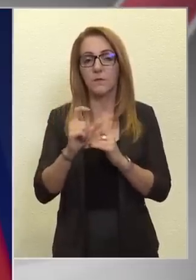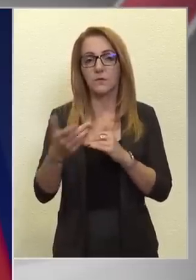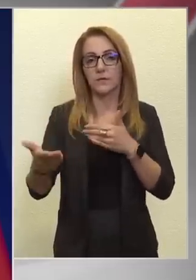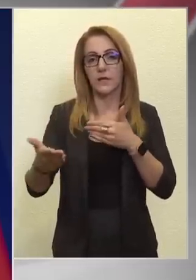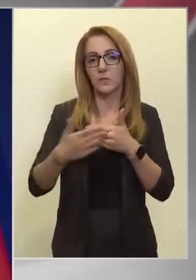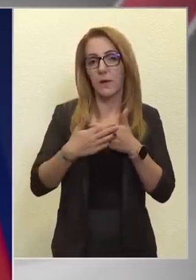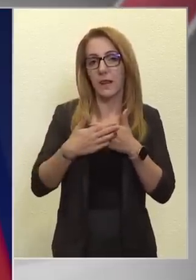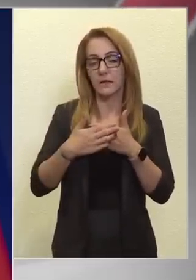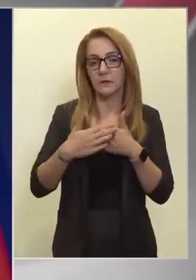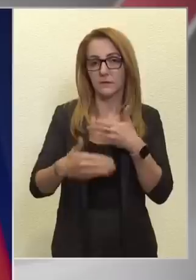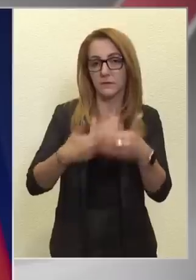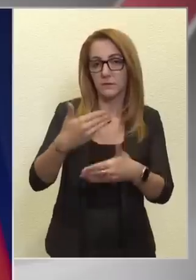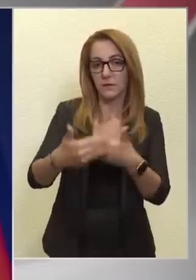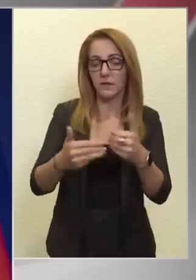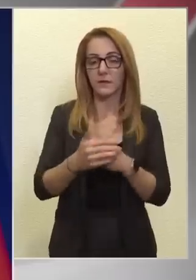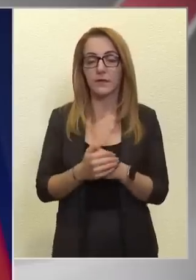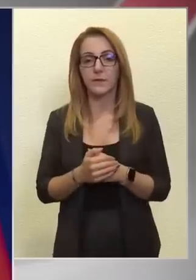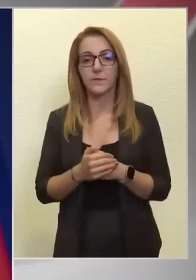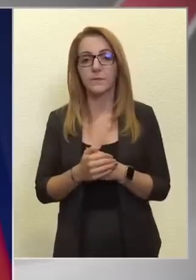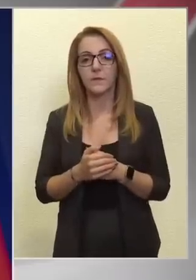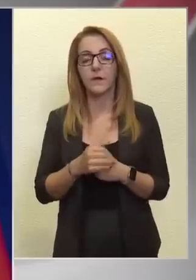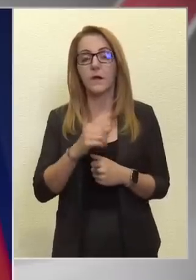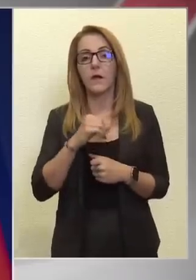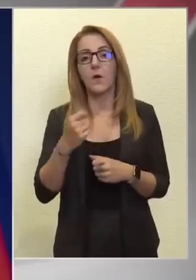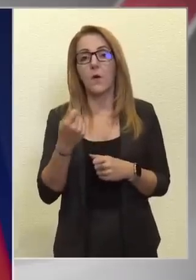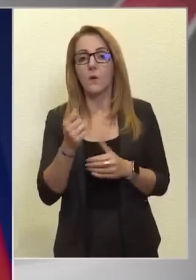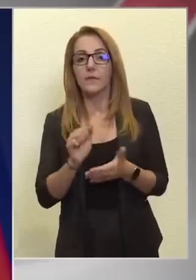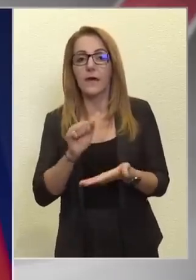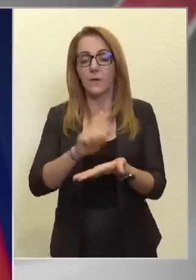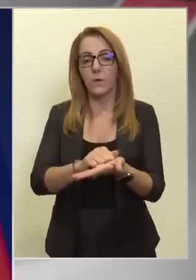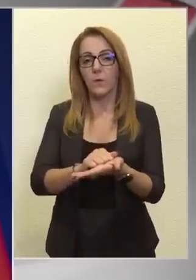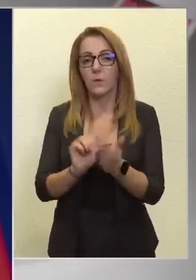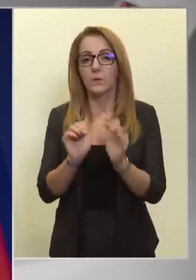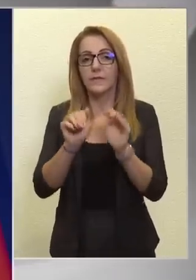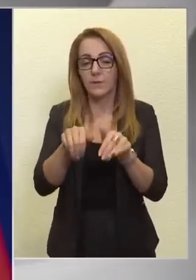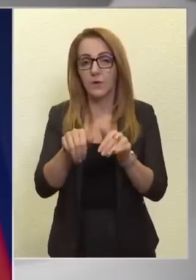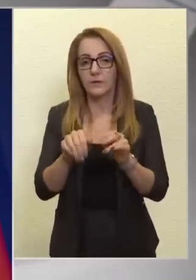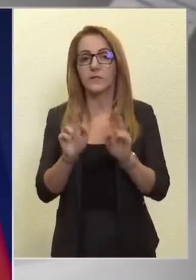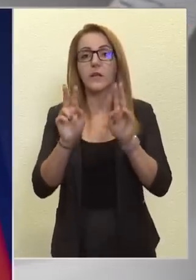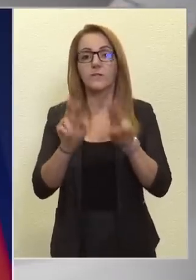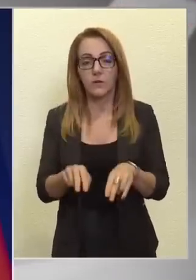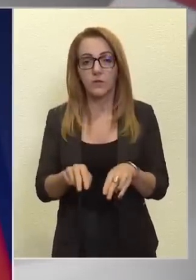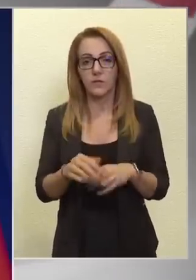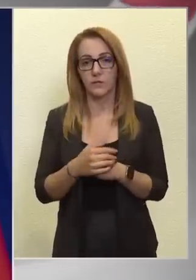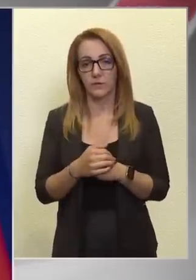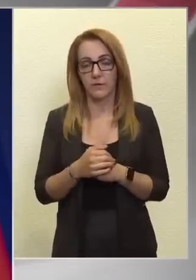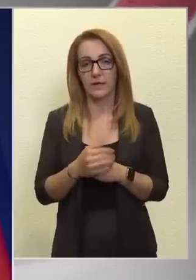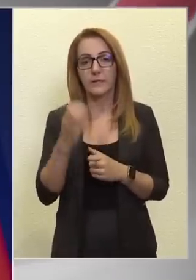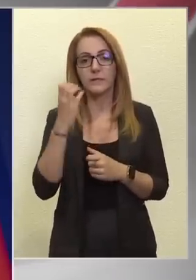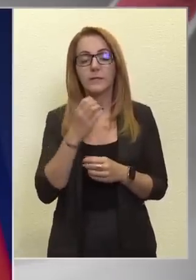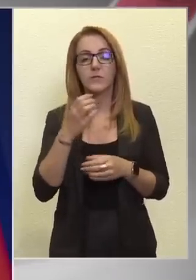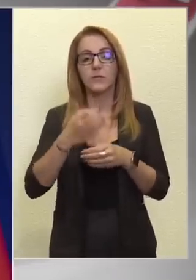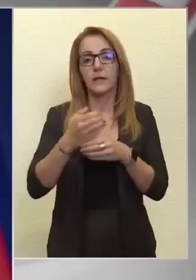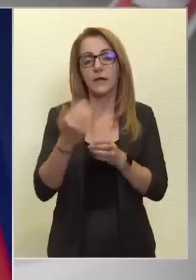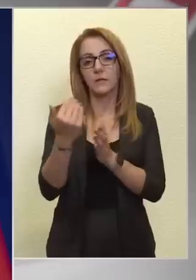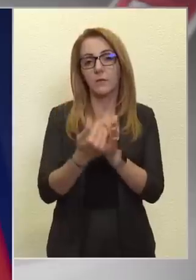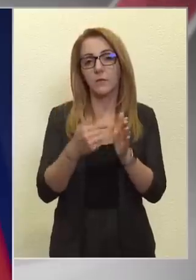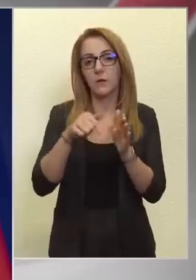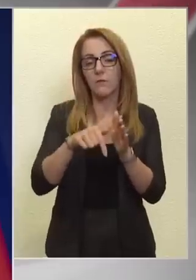folytatódik, az önerő támogatását valósítjuk meg, hiszen a Széchenyi kártyaprogramban